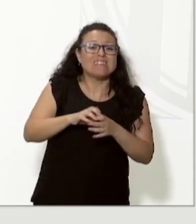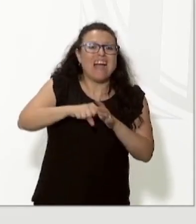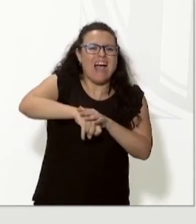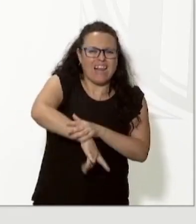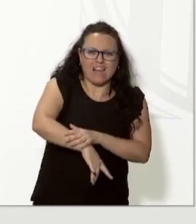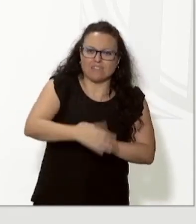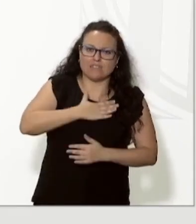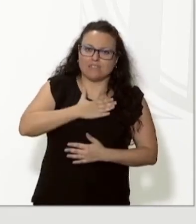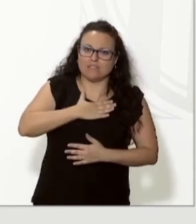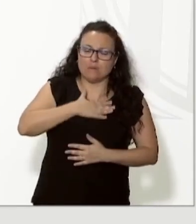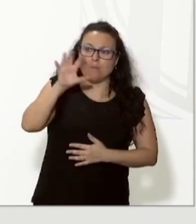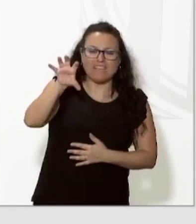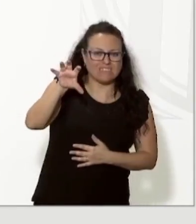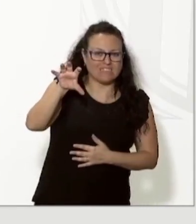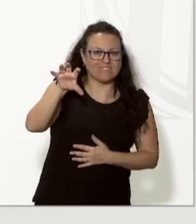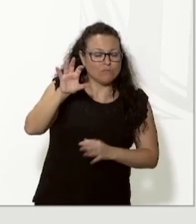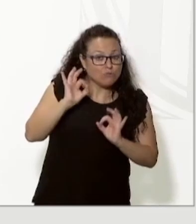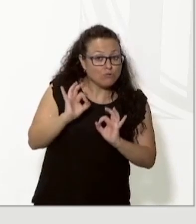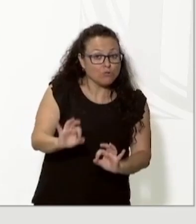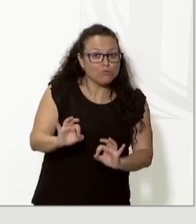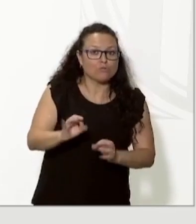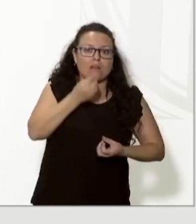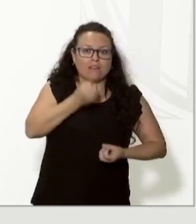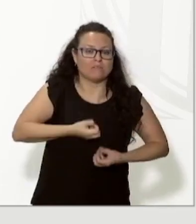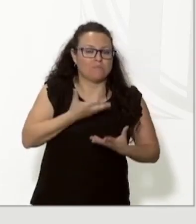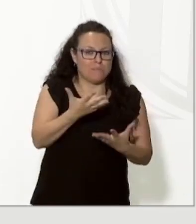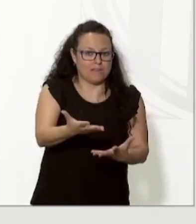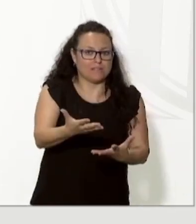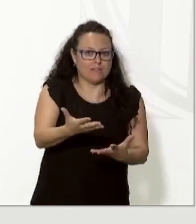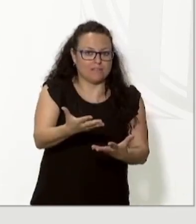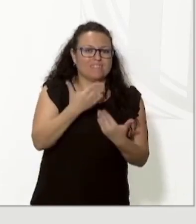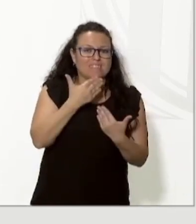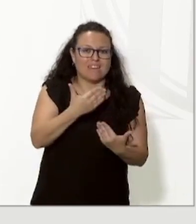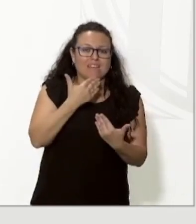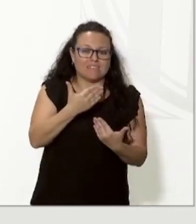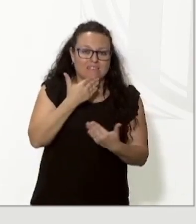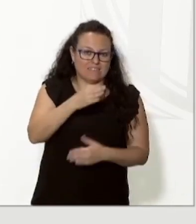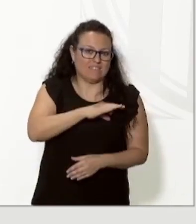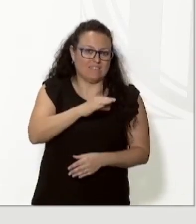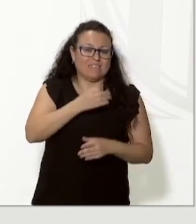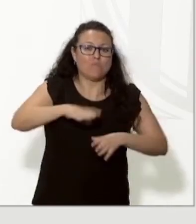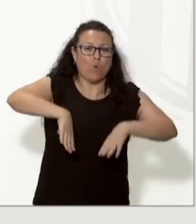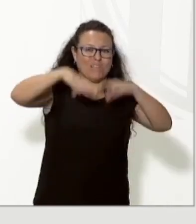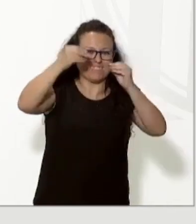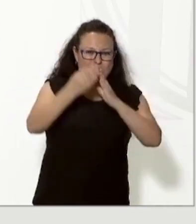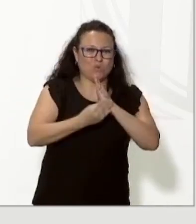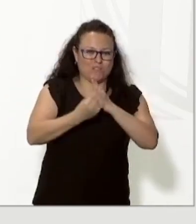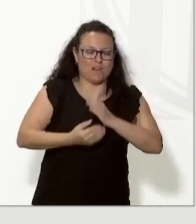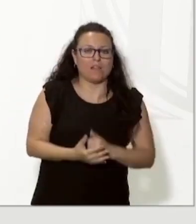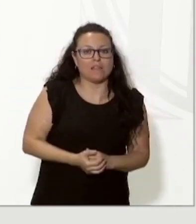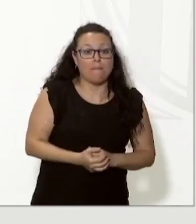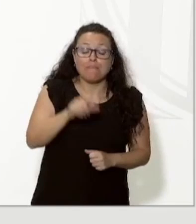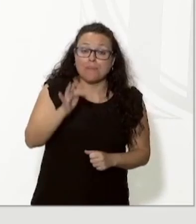més profundes del nostre país, que precisament s'expressa amb la serenitat del monestir de Montserrat. A més,